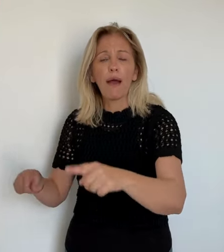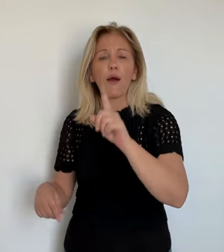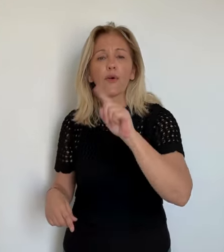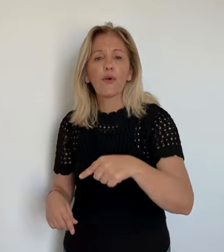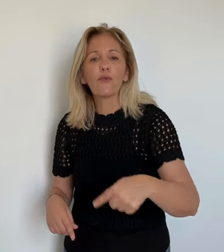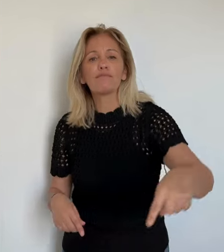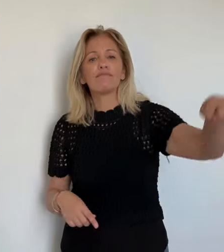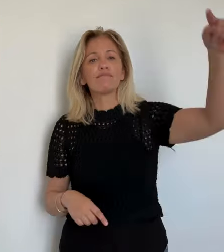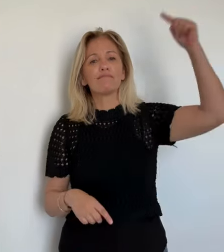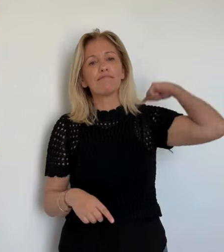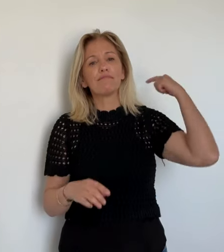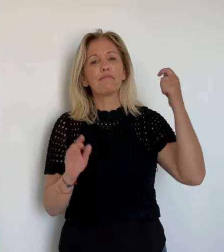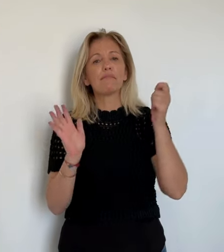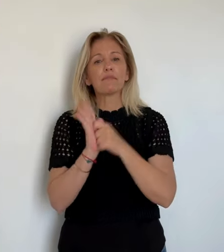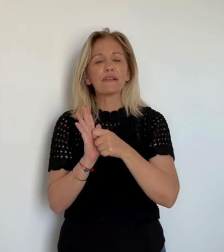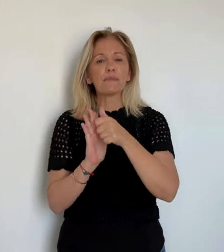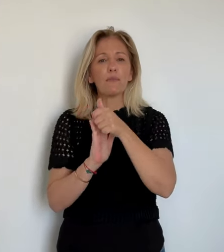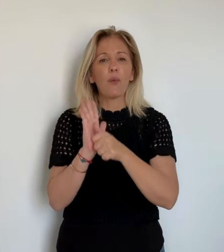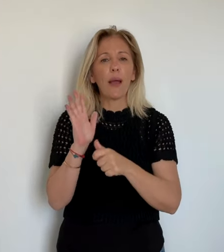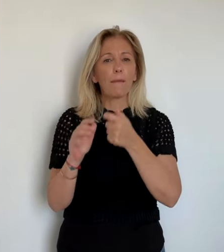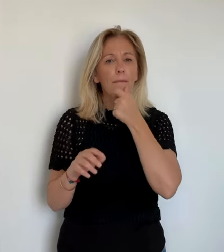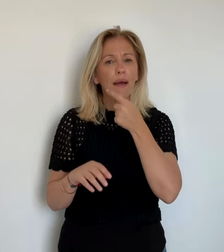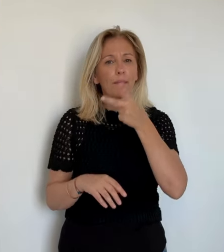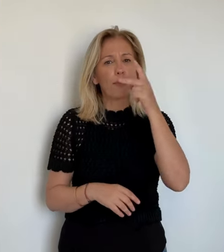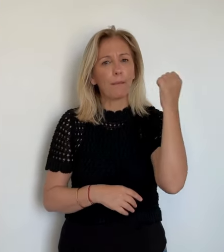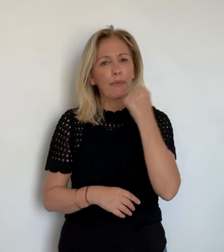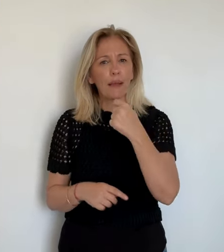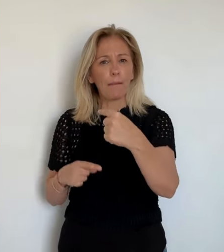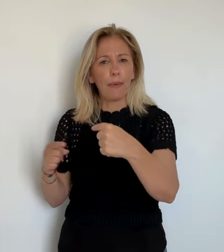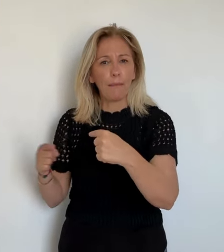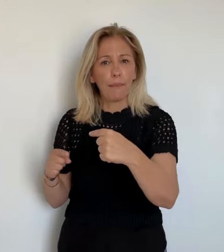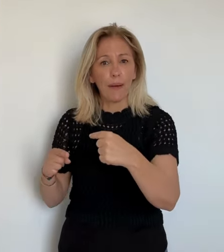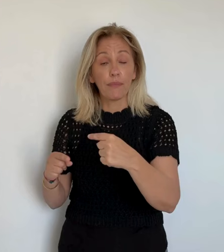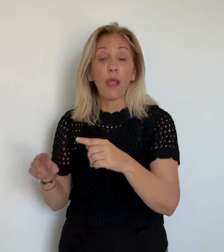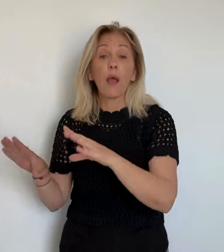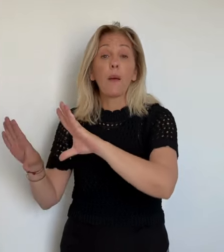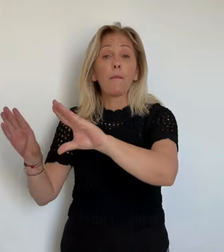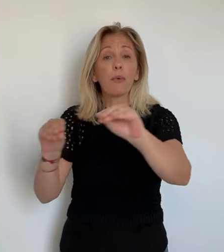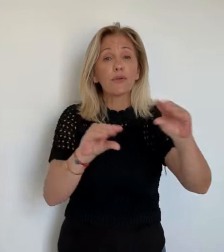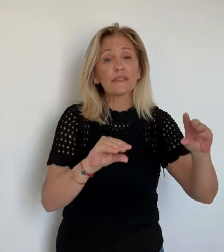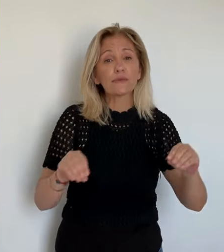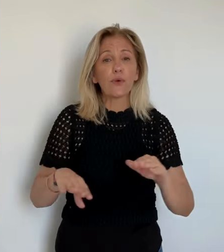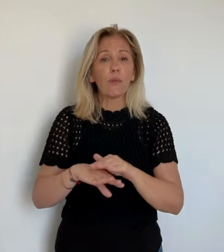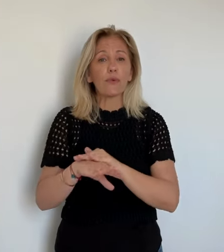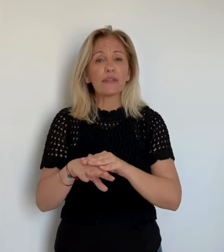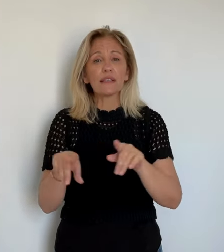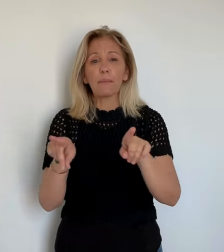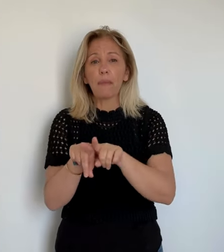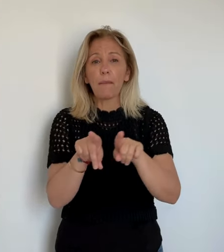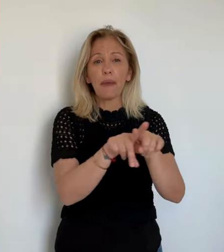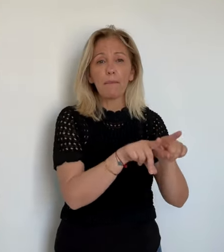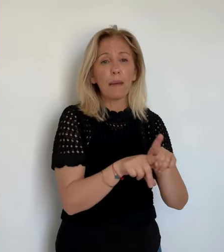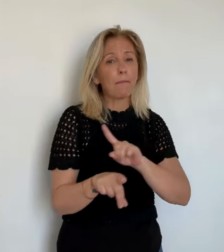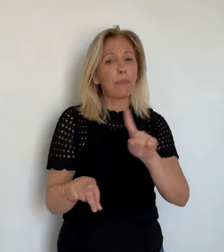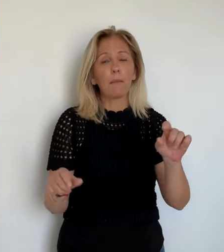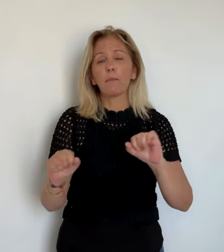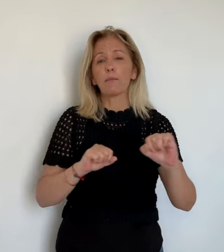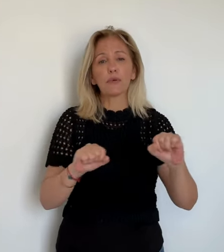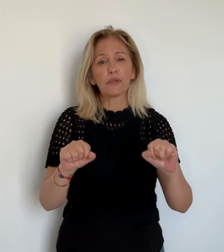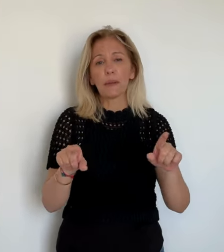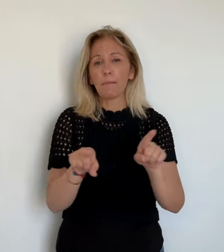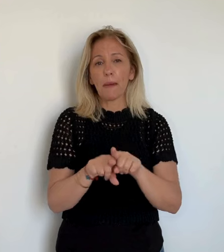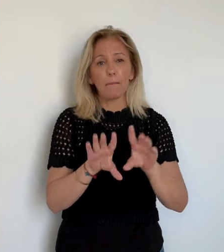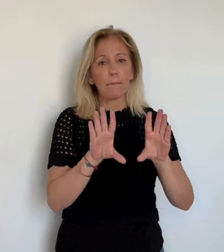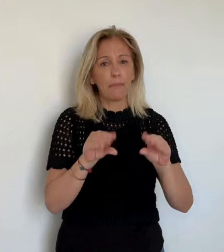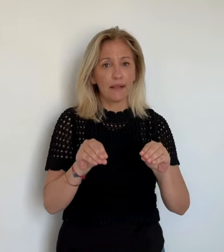désendetter. On écoute le conseiller exécutif Alex Vinciguère à ce sujet notamment. La capacité de désendettement qui,